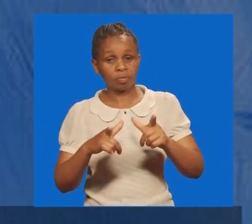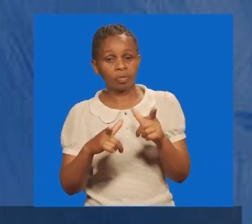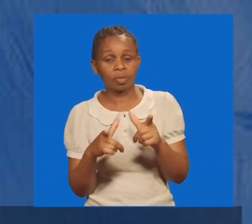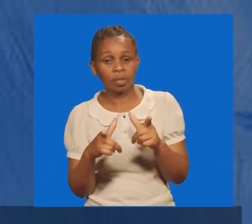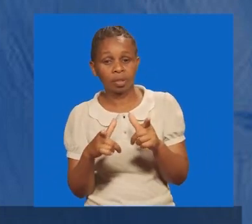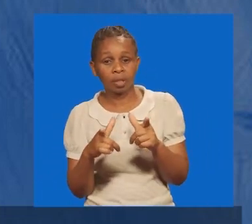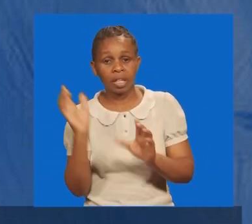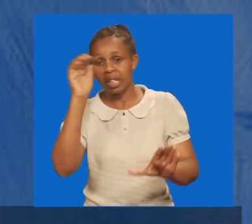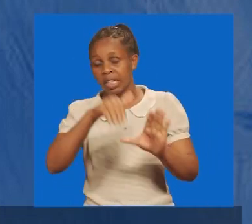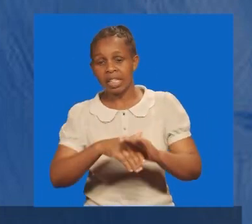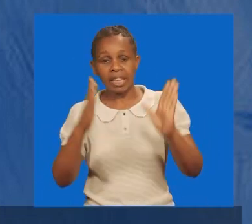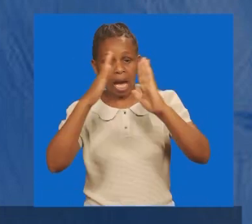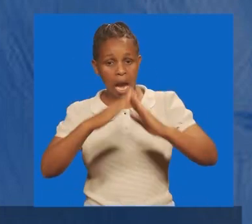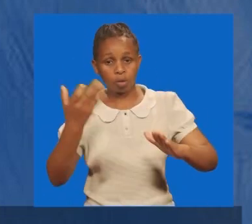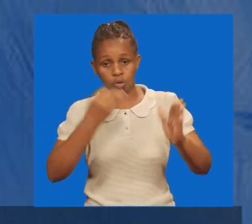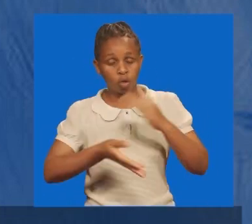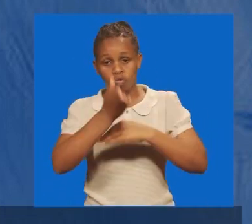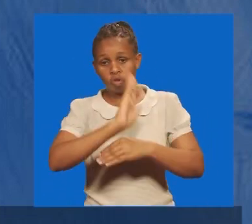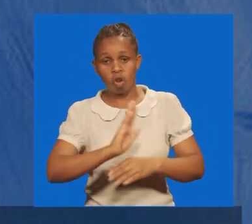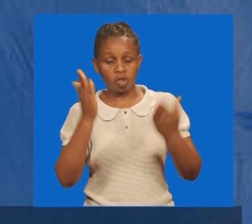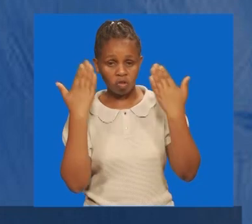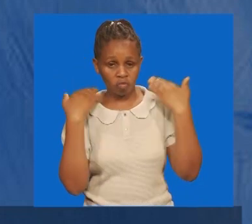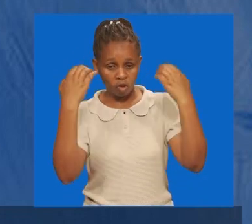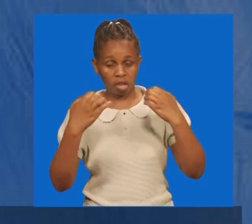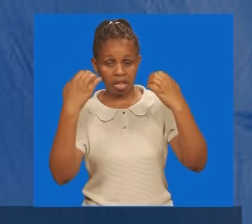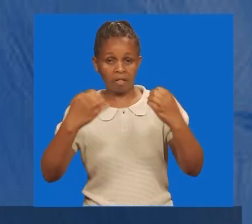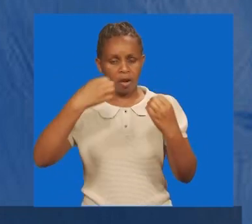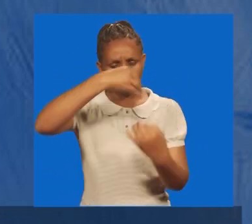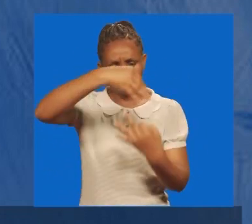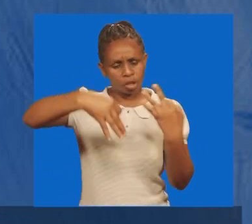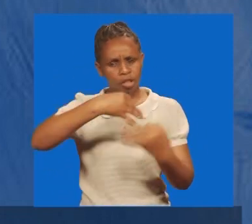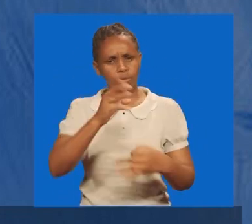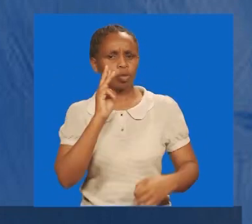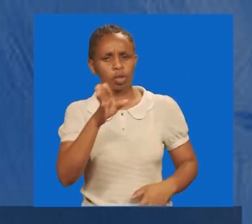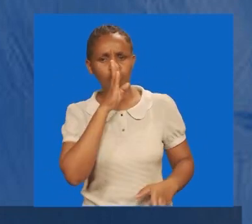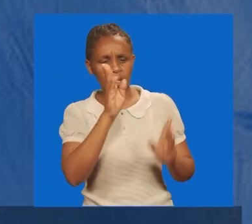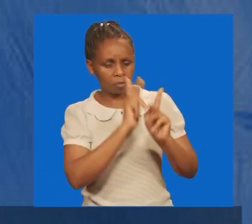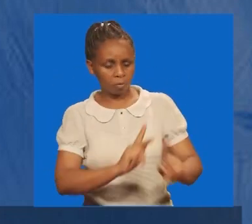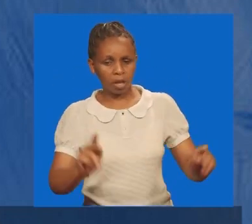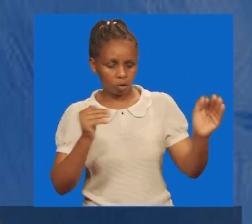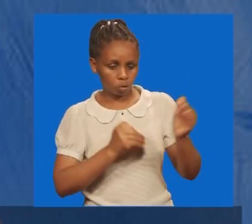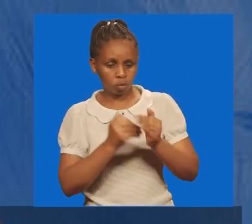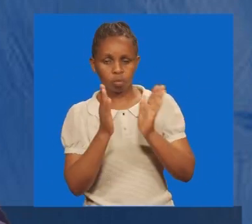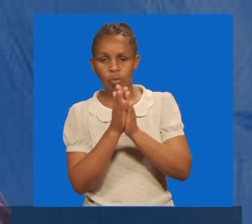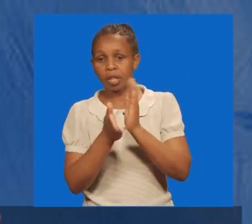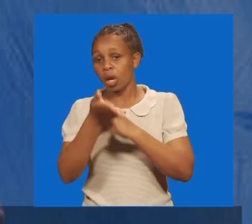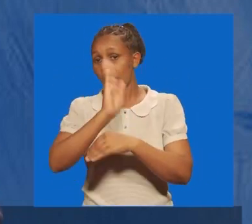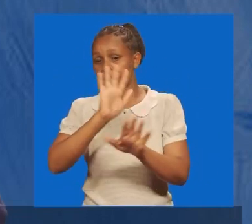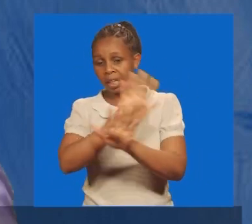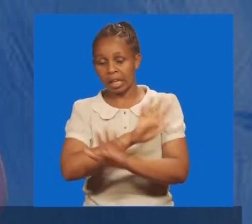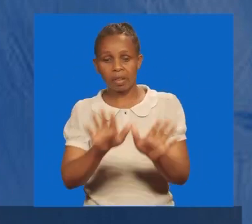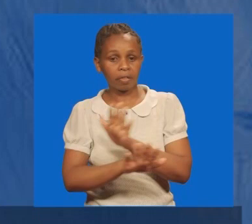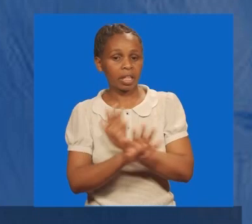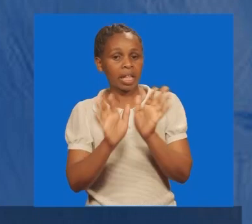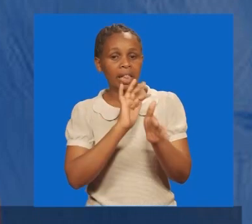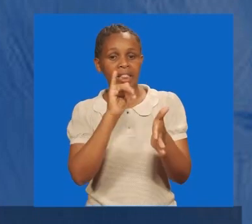kama kuishi nyumbani mwabwana, milele, maana pale, ushirika utakua karibu sana na mungu, na hivyo yale yote,